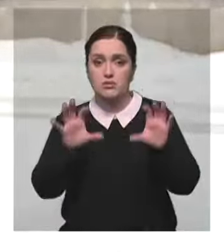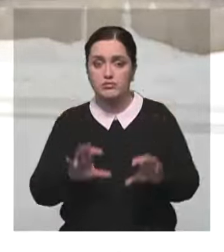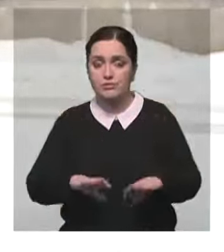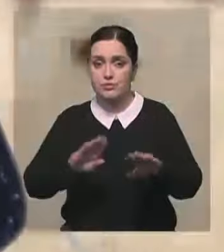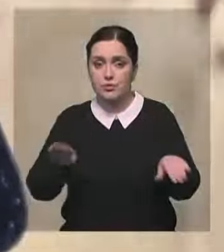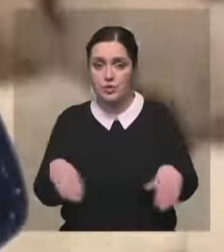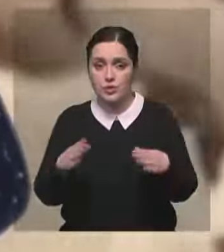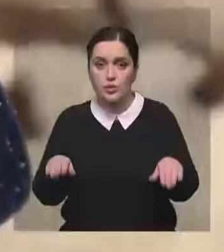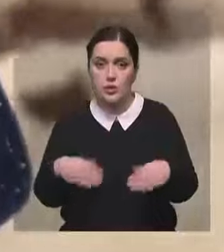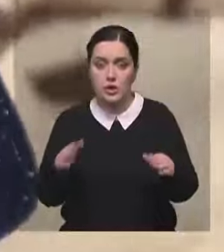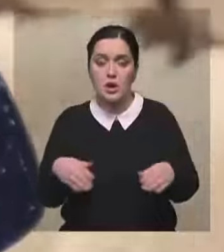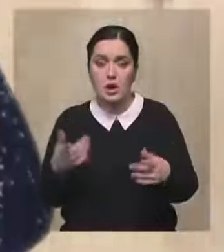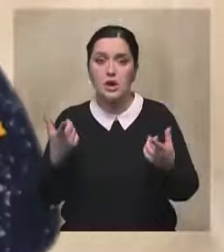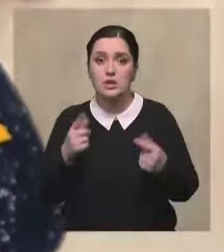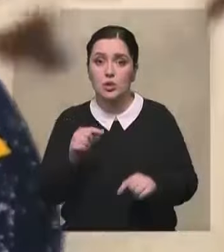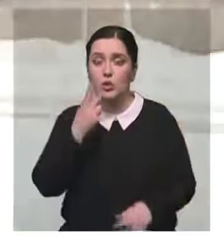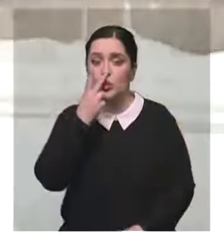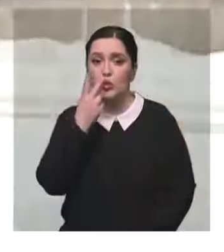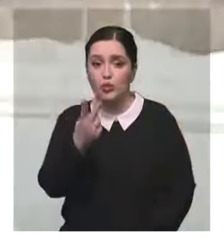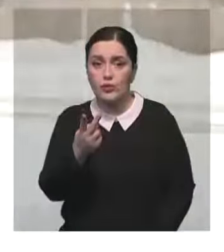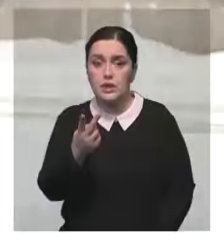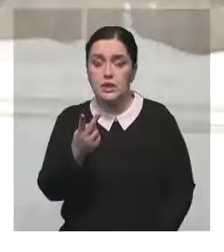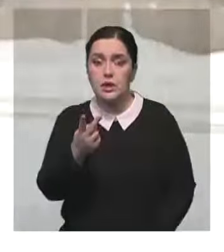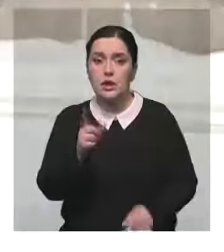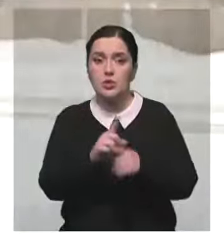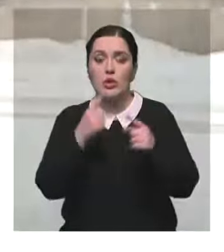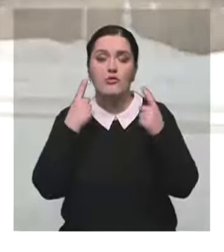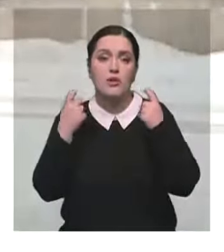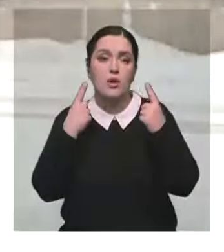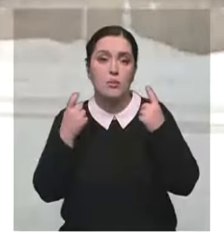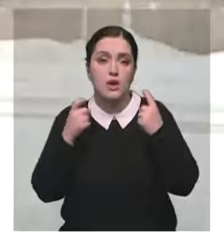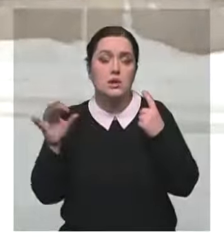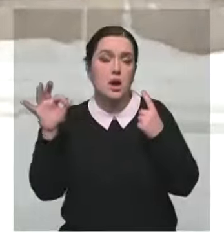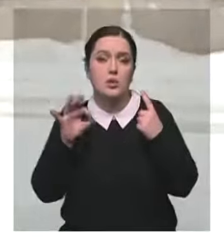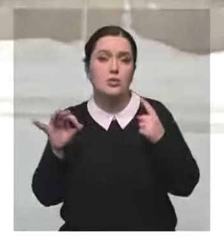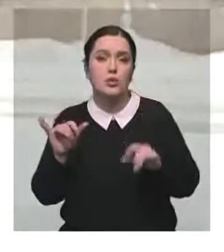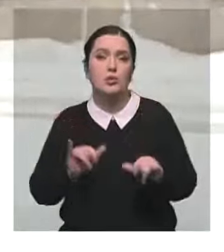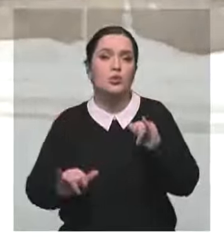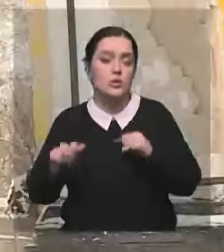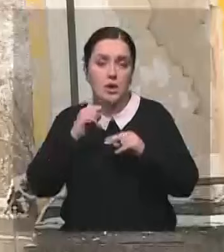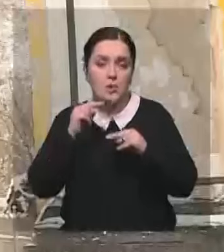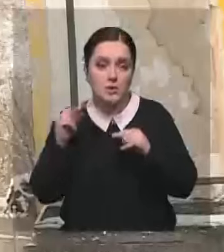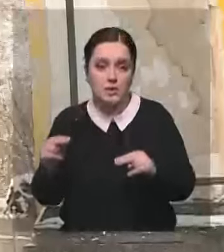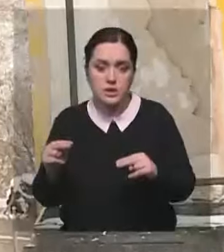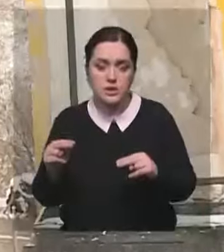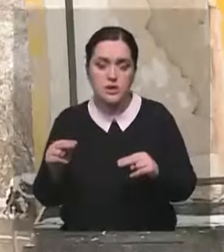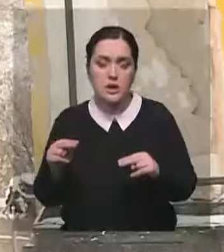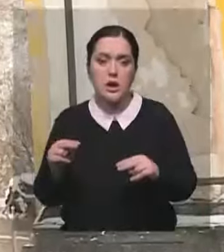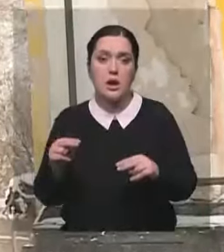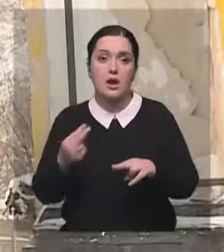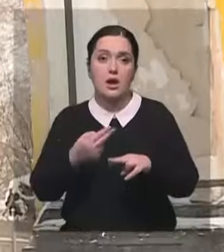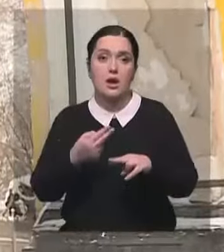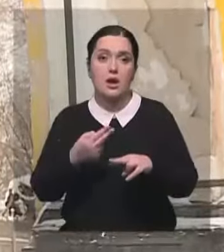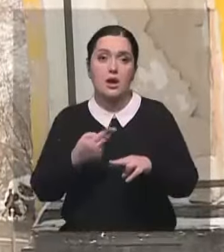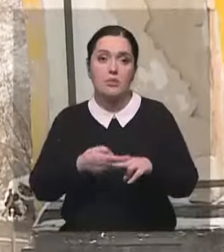так и не ведется. Вы где-нибудь увидели в открытом доступе информацию о том, куда обращаться? Поэтому мы имеем,